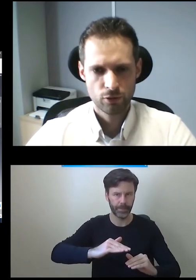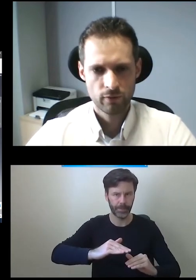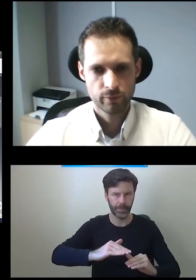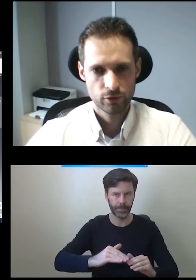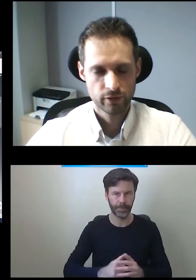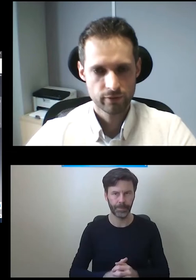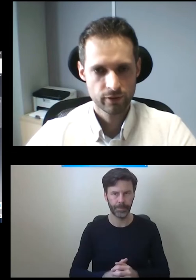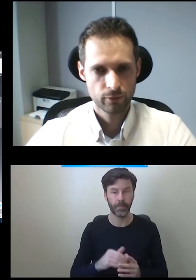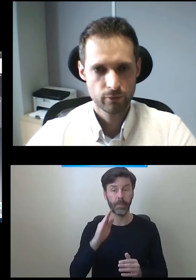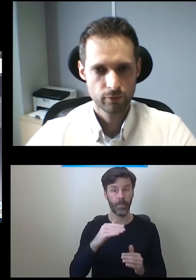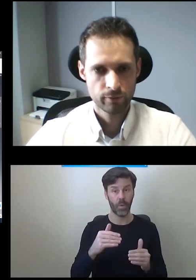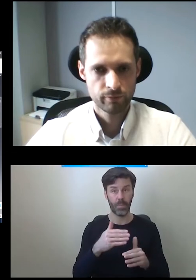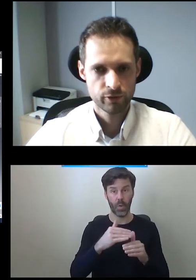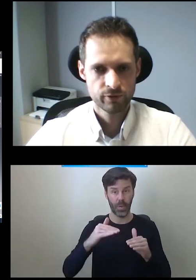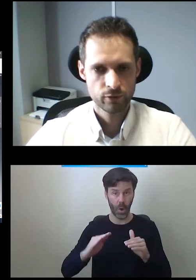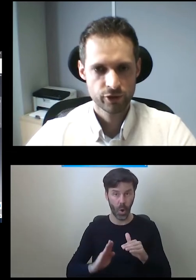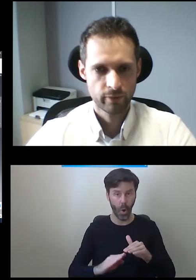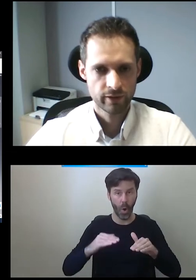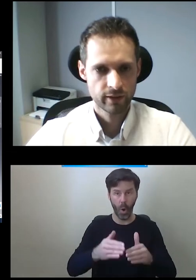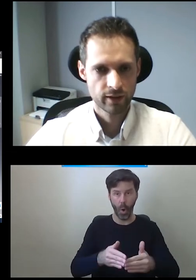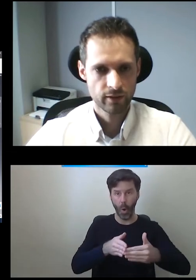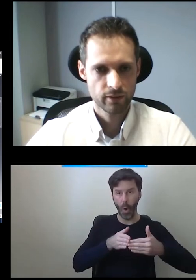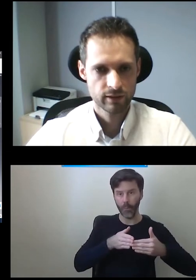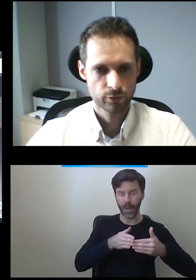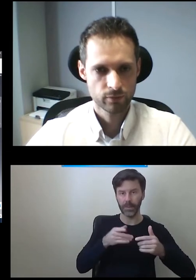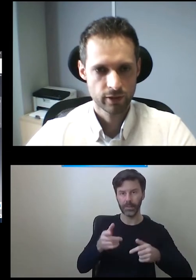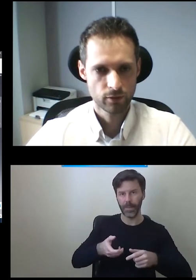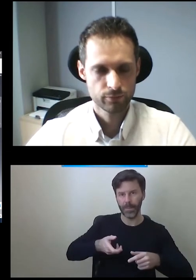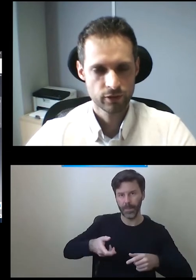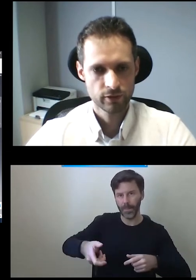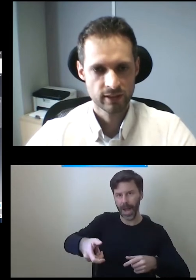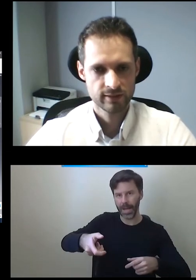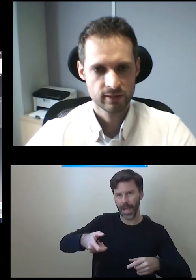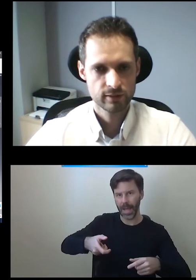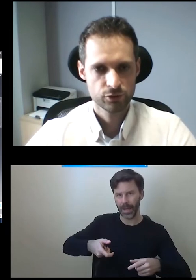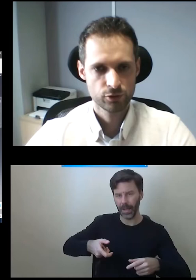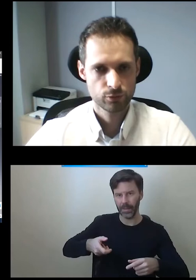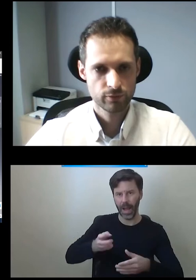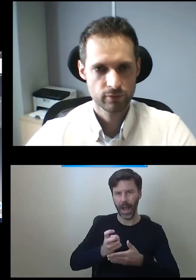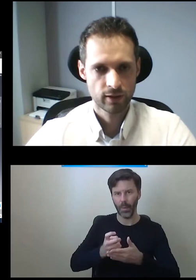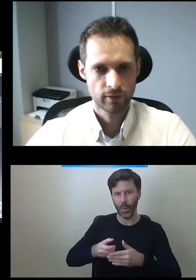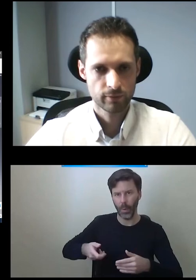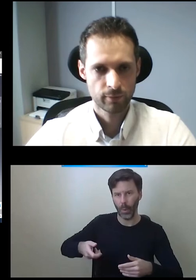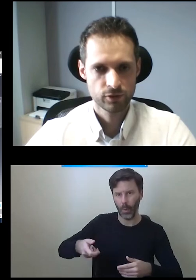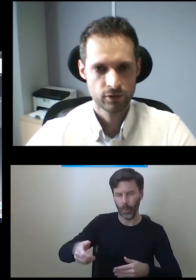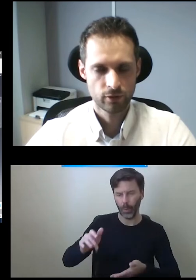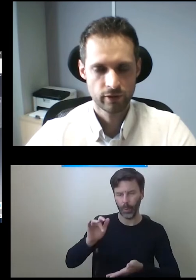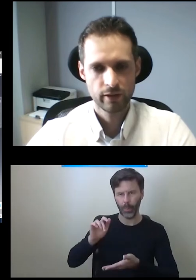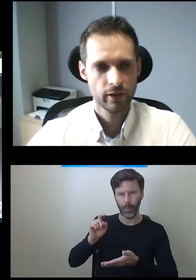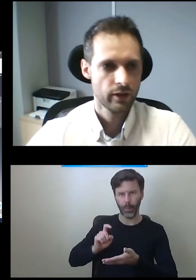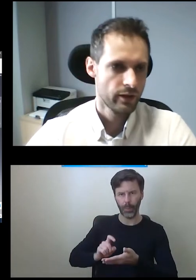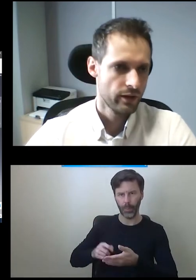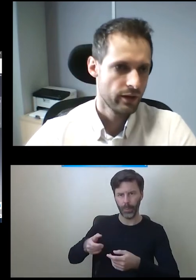Chowamy schody w tył, wysuwa się barierka za pomocą tej stacji z przycisków na pozycji